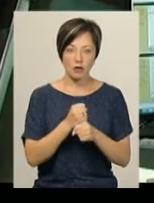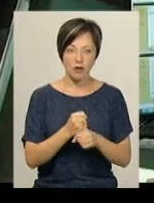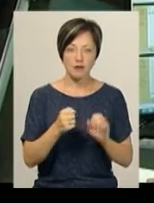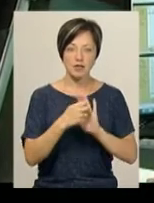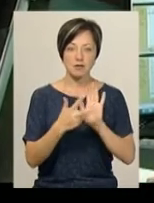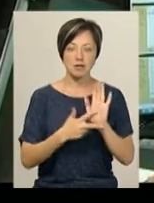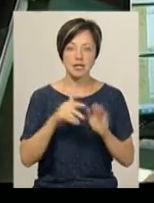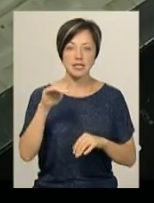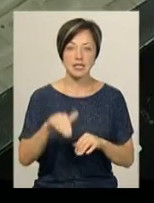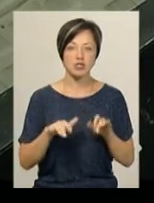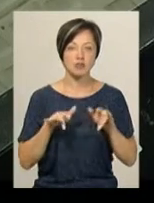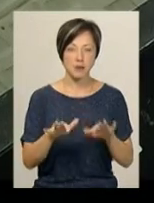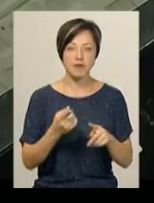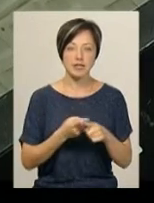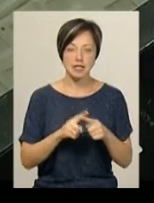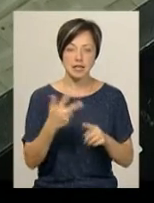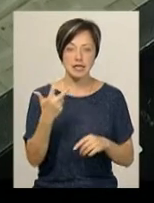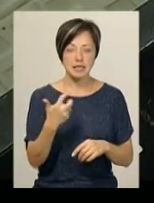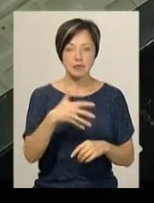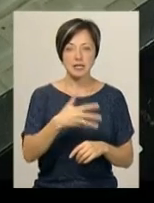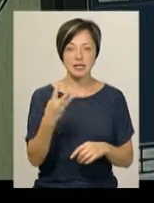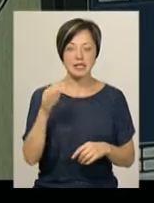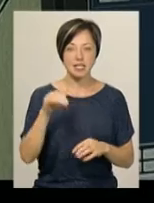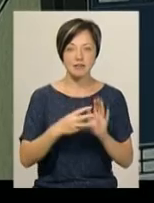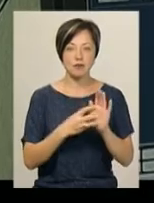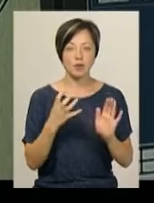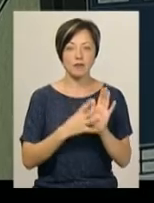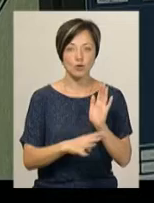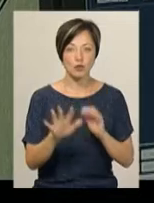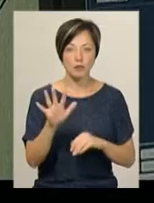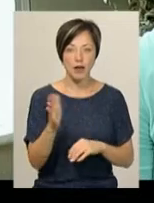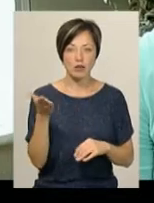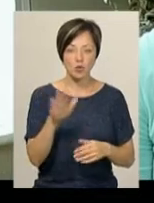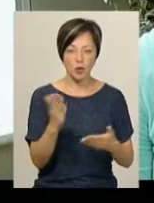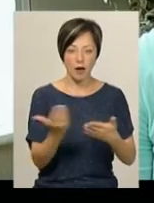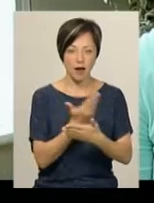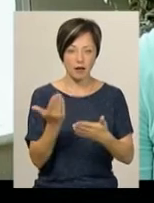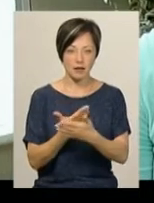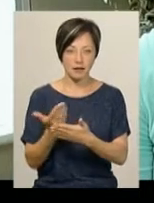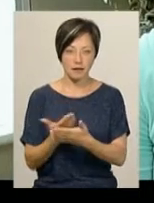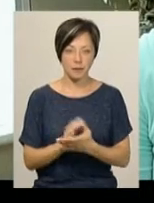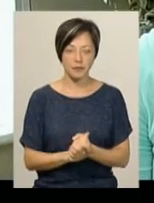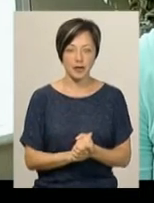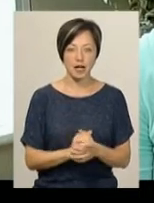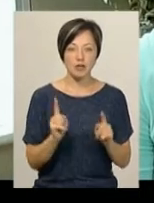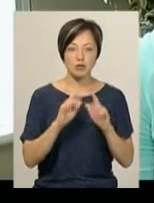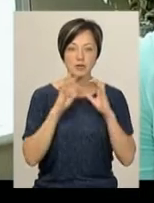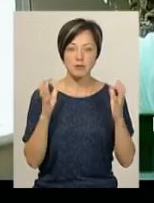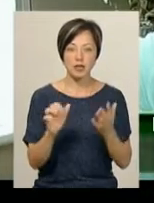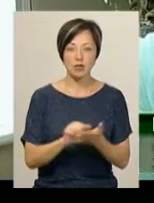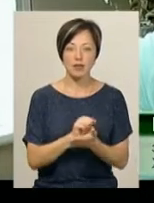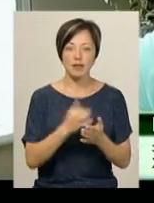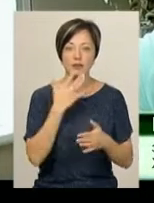18 тисяч справ, а це 353 тисячі 895 кадрів. Для того, щоб зберегти документи